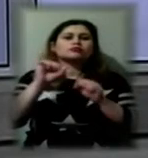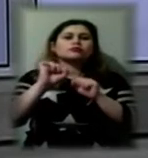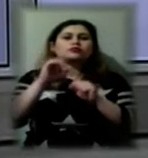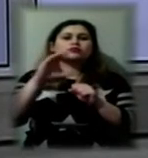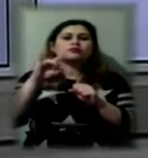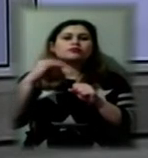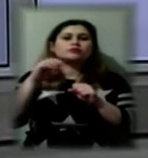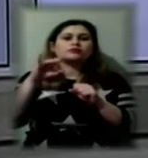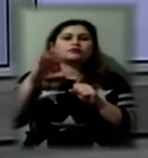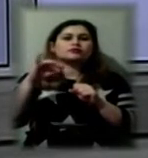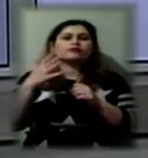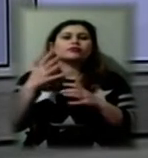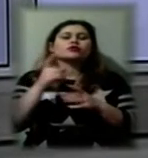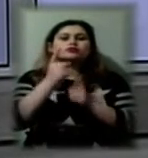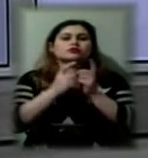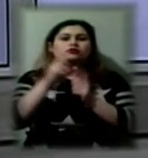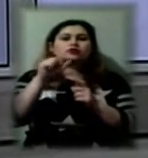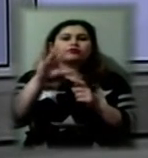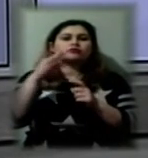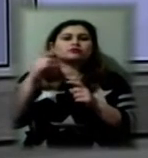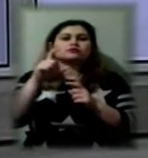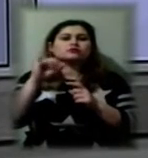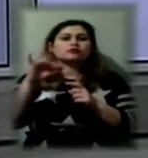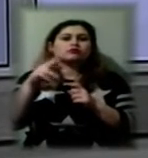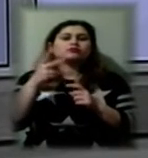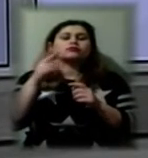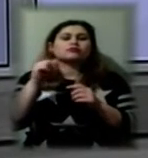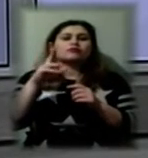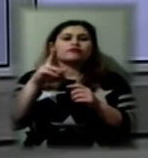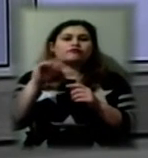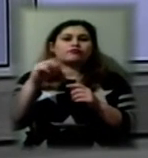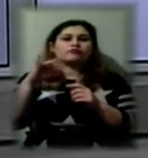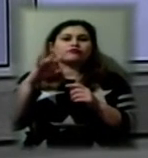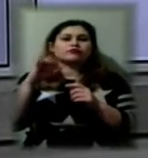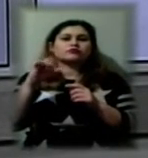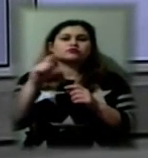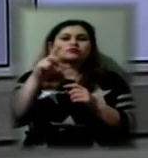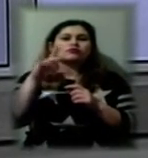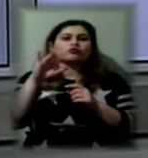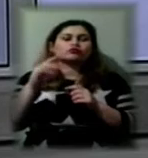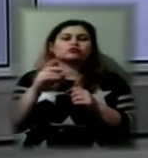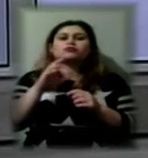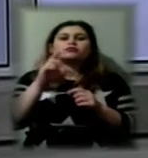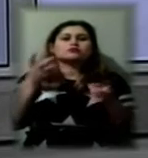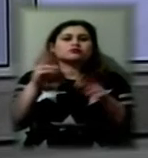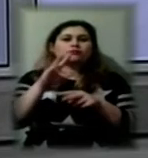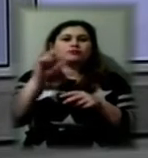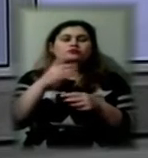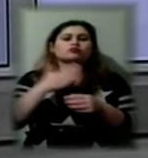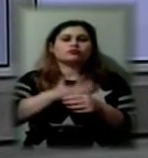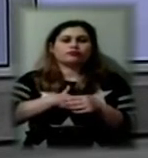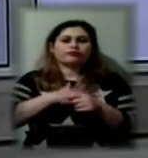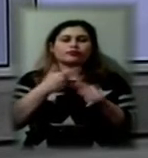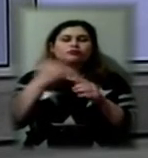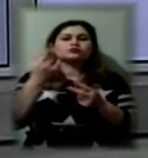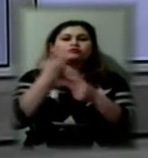щодо зміни йому запобіжного заходу та кваліфікації злочину залишити без задоволення. Наразі він під вартою на